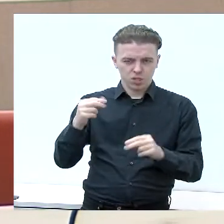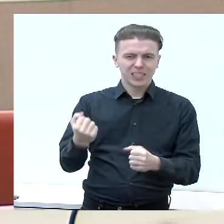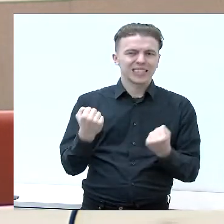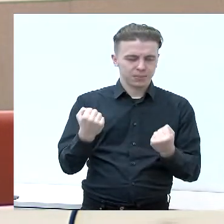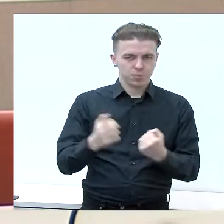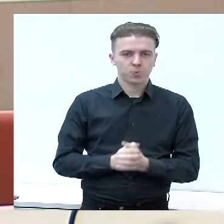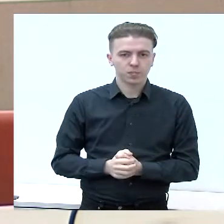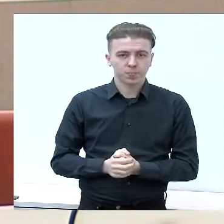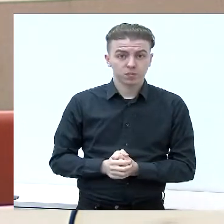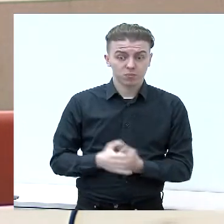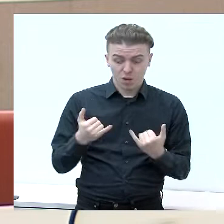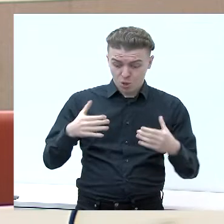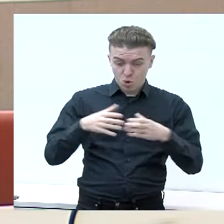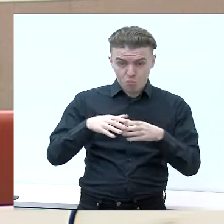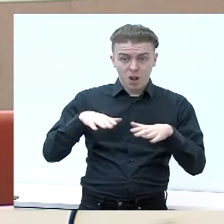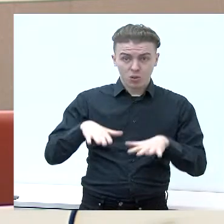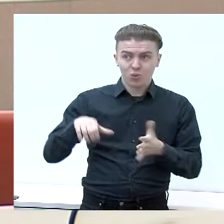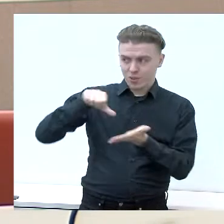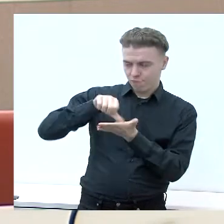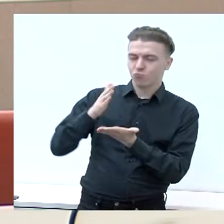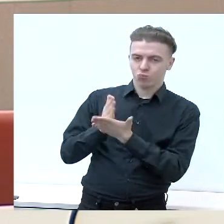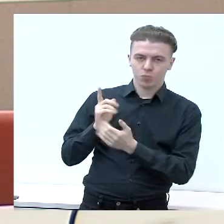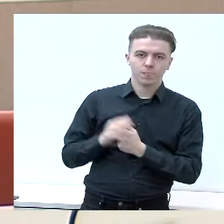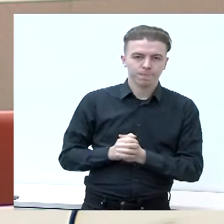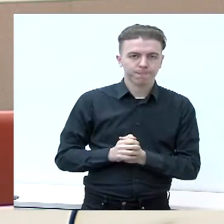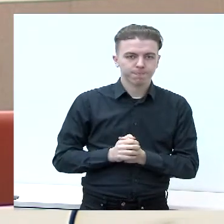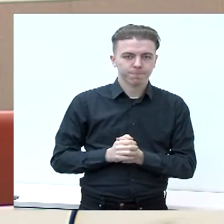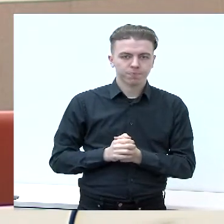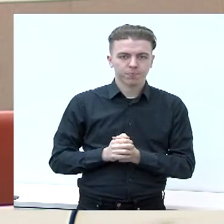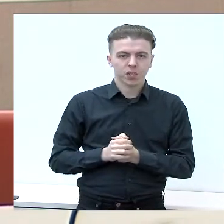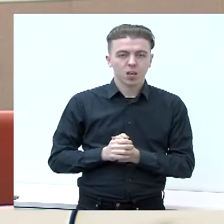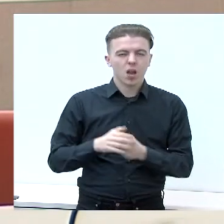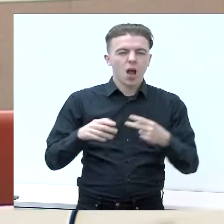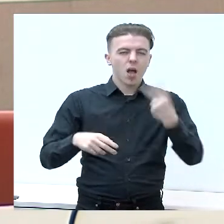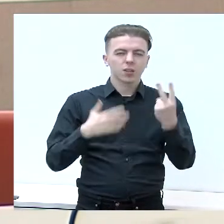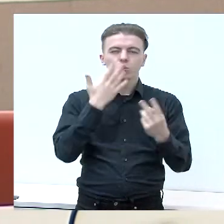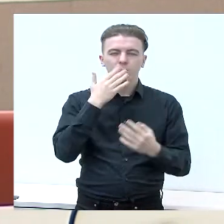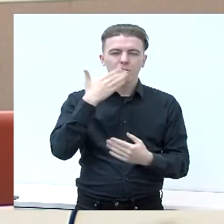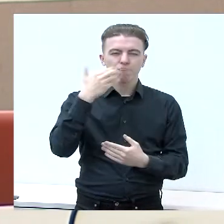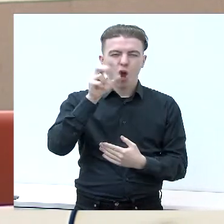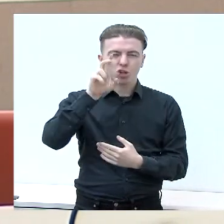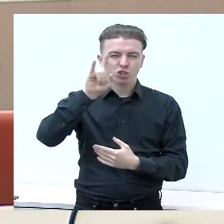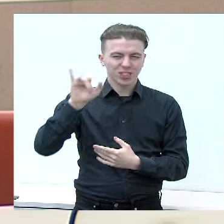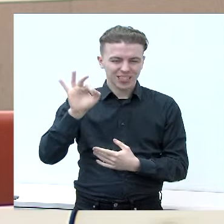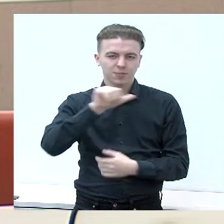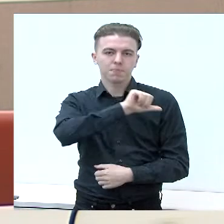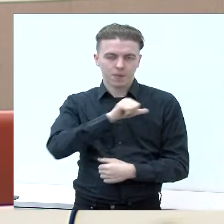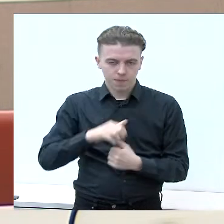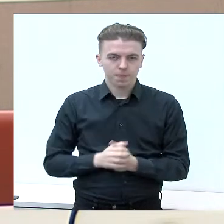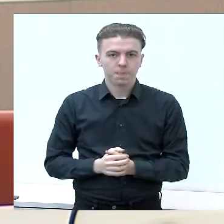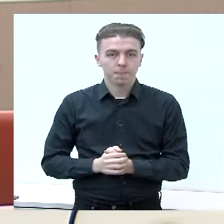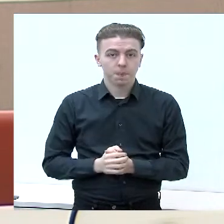Su manim dabar komandai dalyvauja, tai antras numeris Juozas Mačys, tai